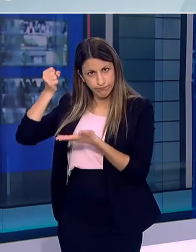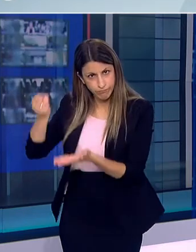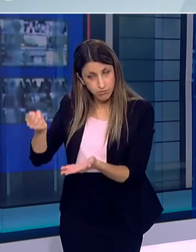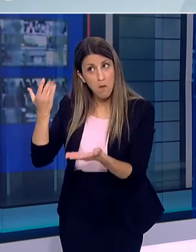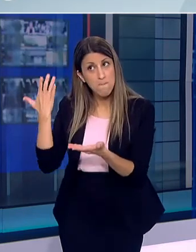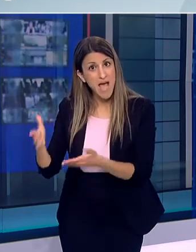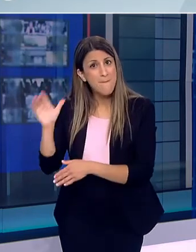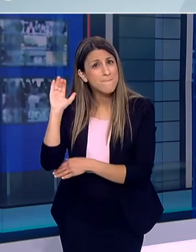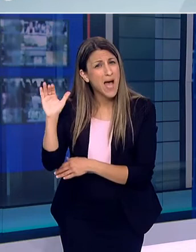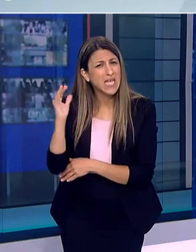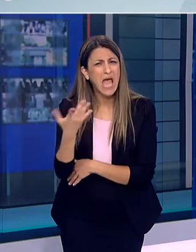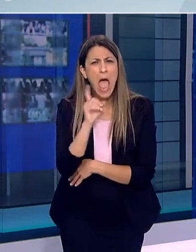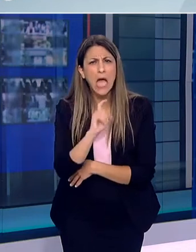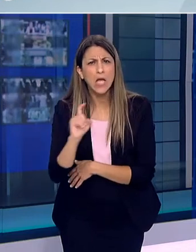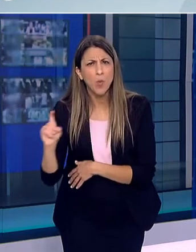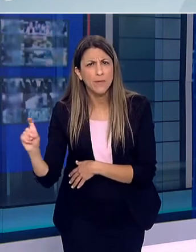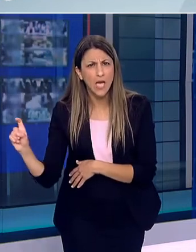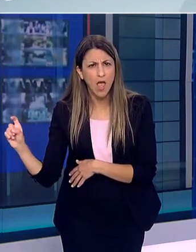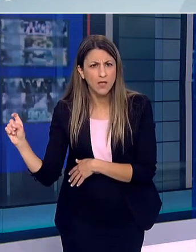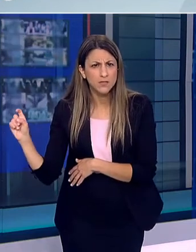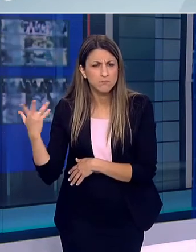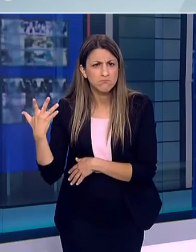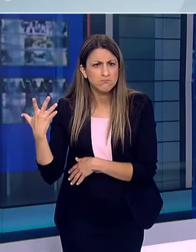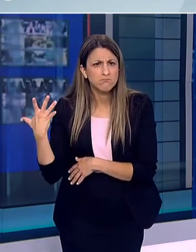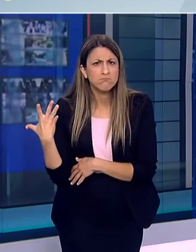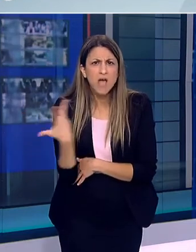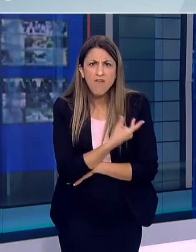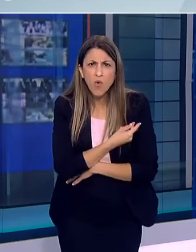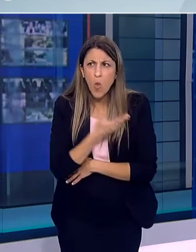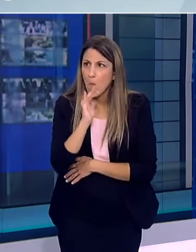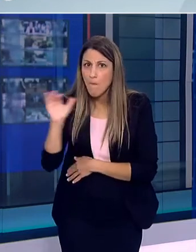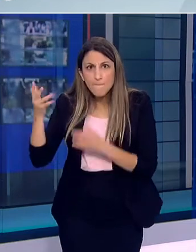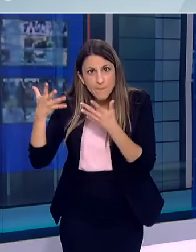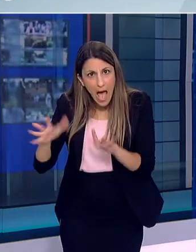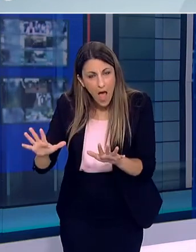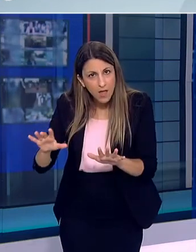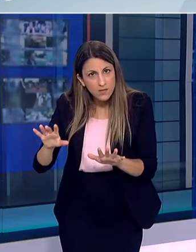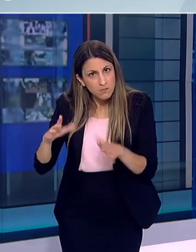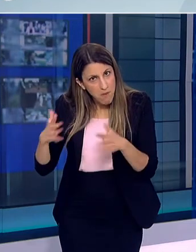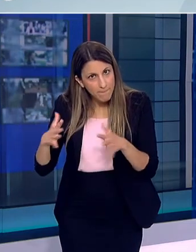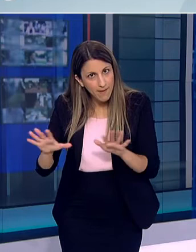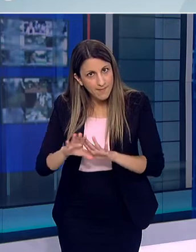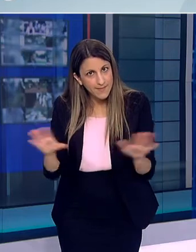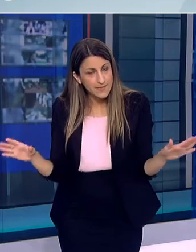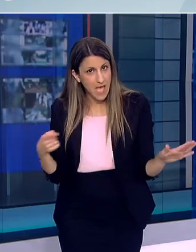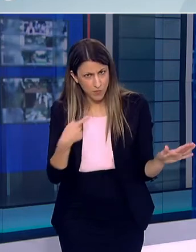ήδη εκατοντάδες, εκατομμύρια ποσότητες του εμβολίου Και ίσως αυτόν αναφέρεται η δημοσιογράφος